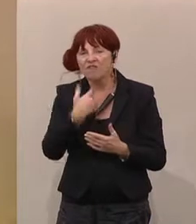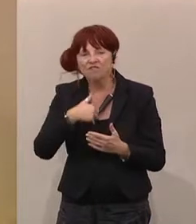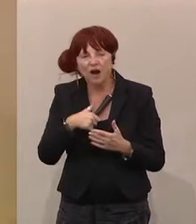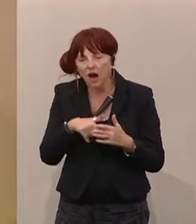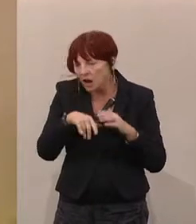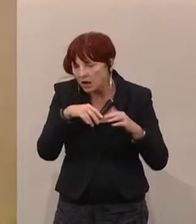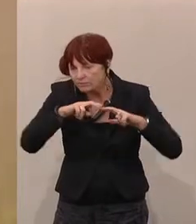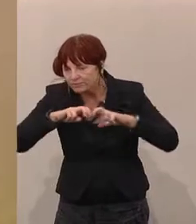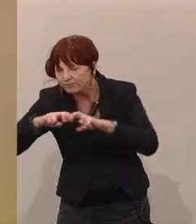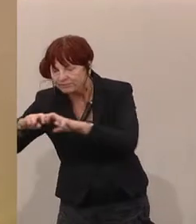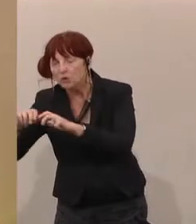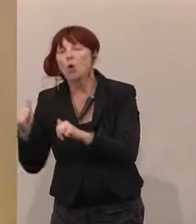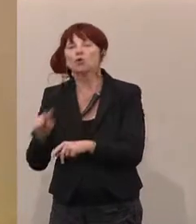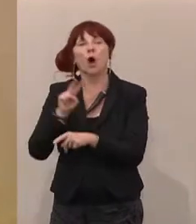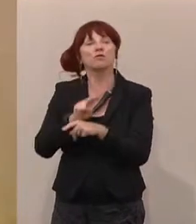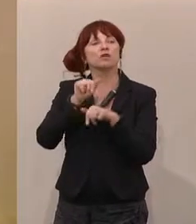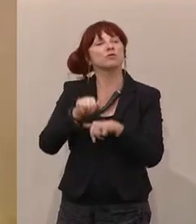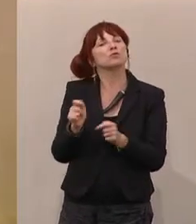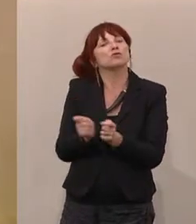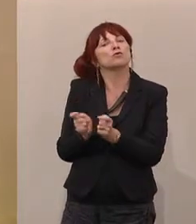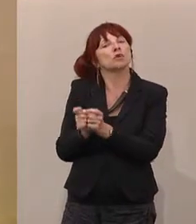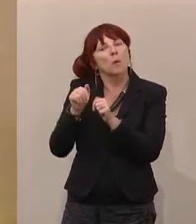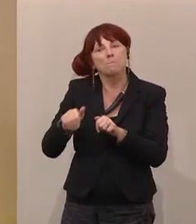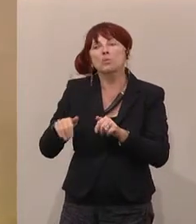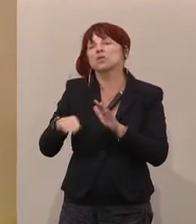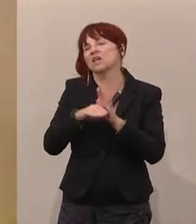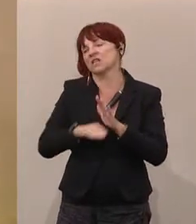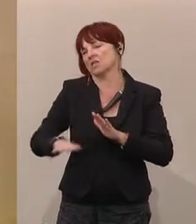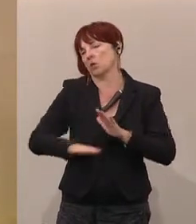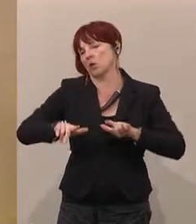können, sie braucht dazu auch entsprechende gesetzliche Grundlagen.